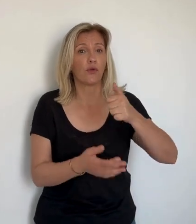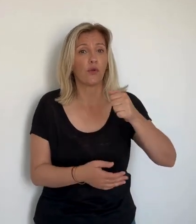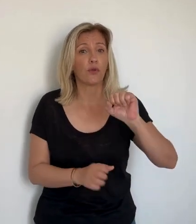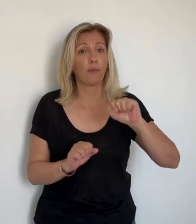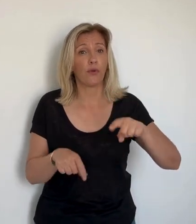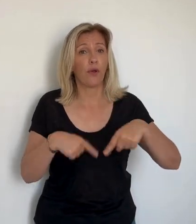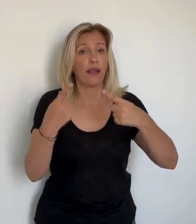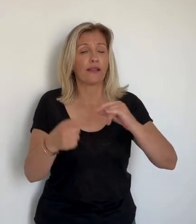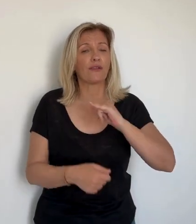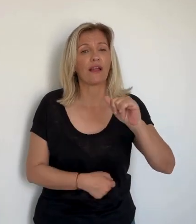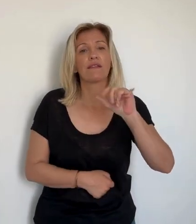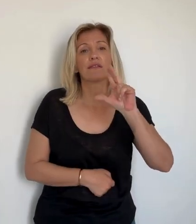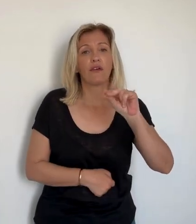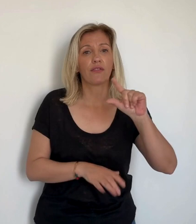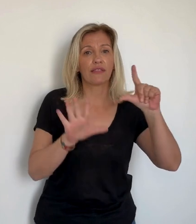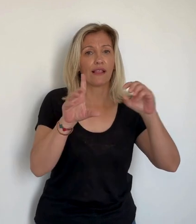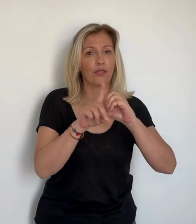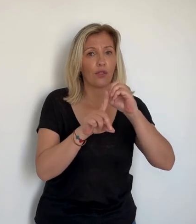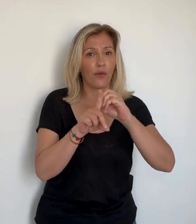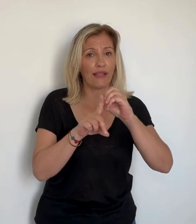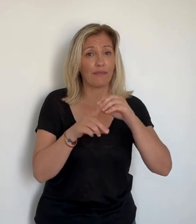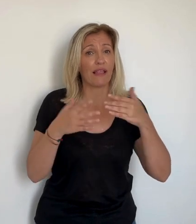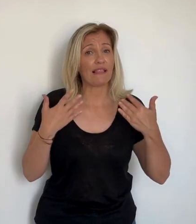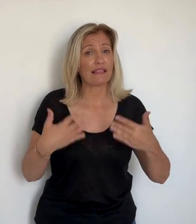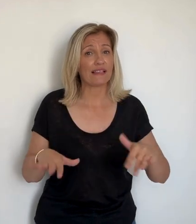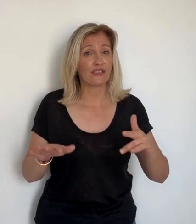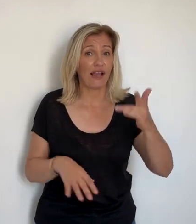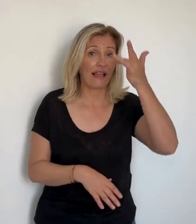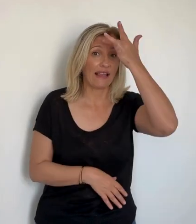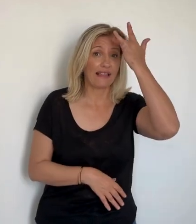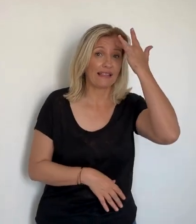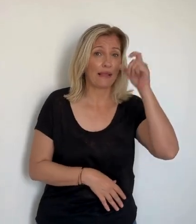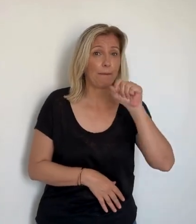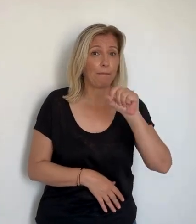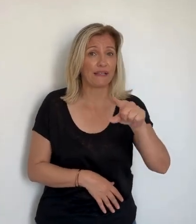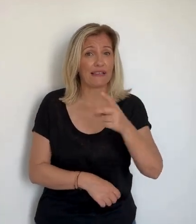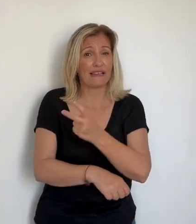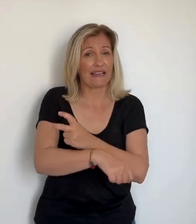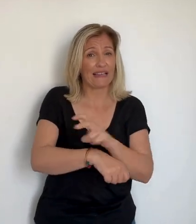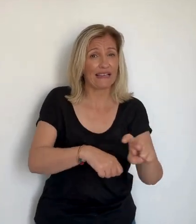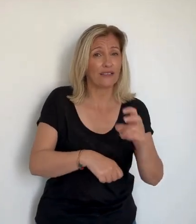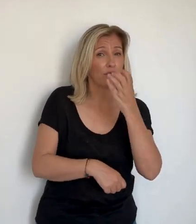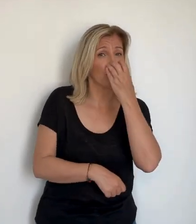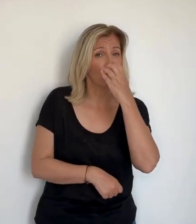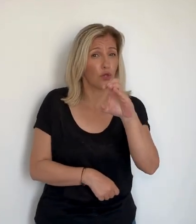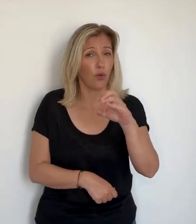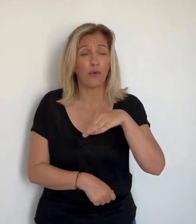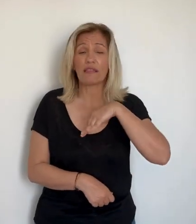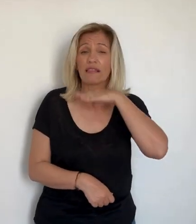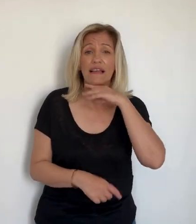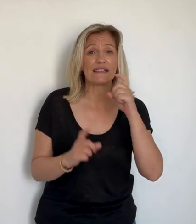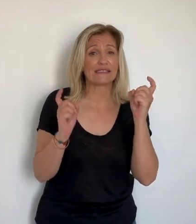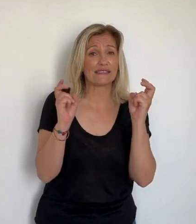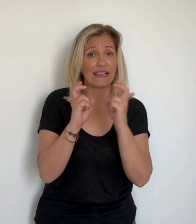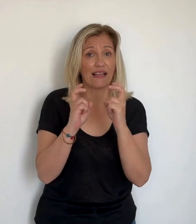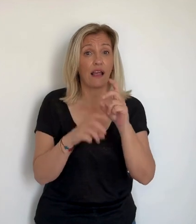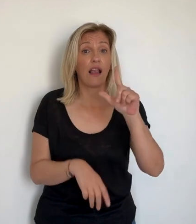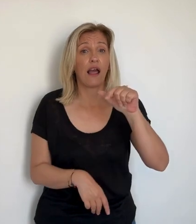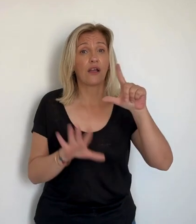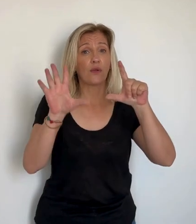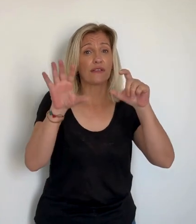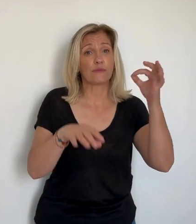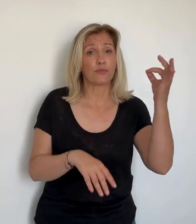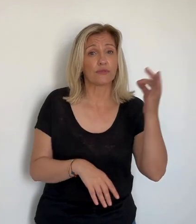Mais sinon, franchement, on devrait. Il fait très chaud, on sent la chaleur. C'est le premier pic de chaleur annoncé sur l'île.